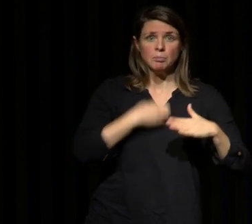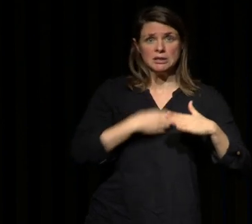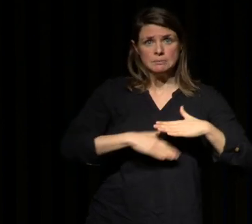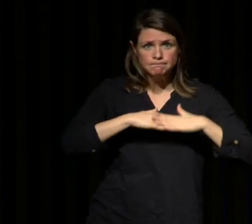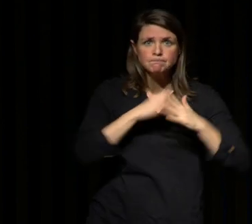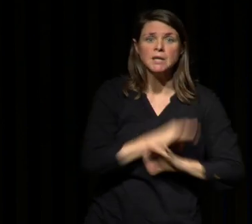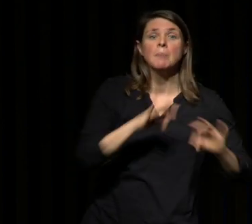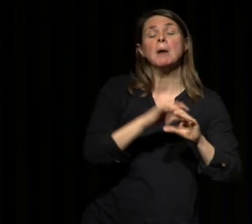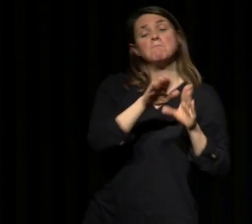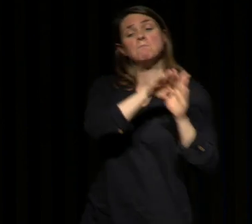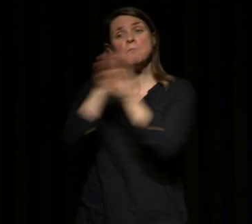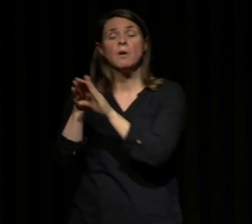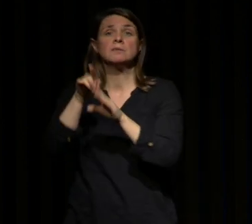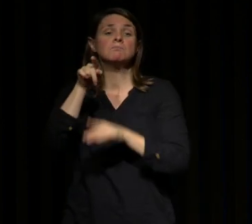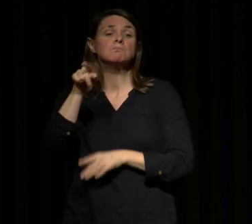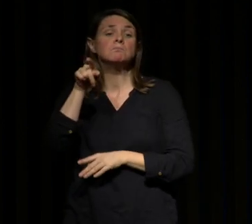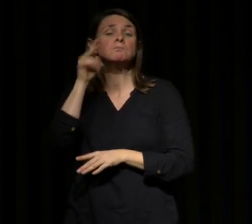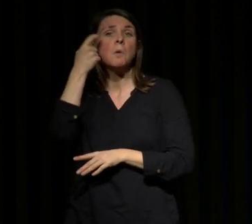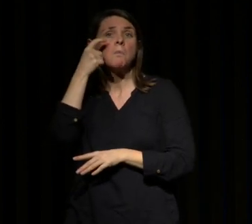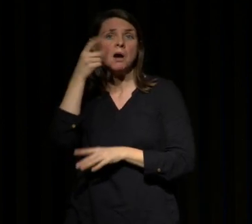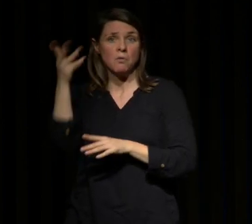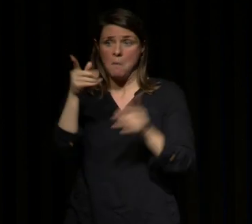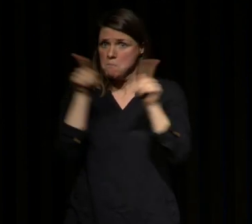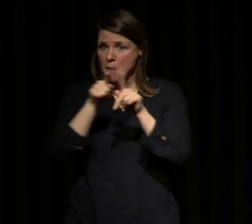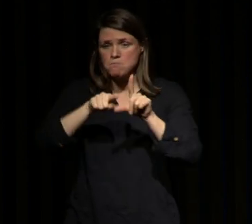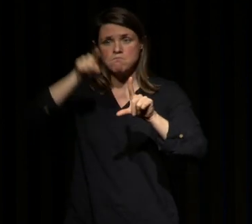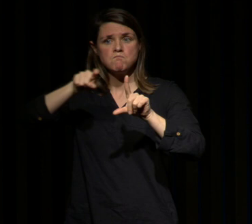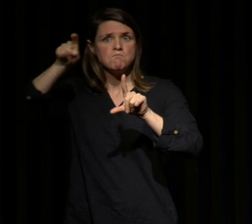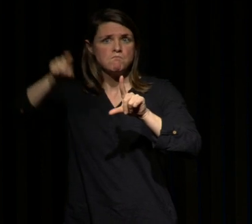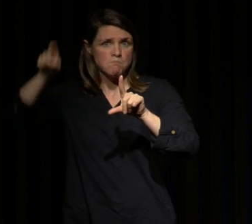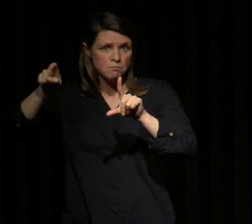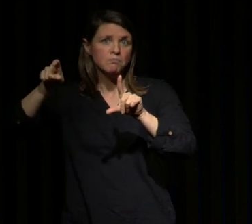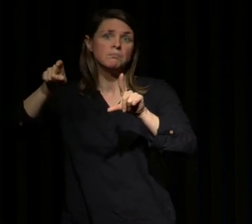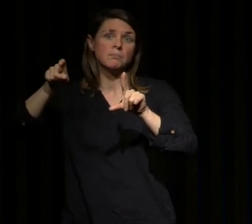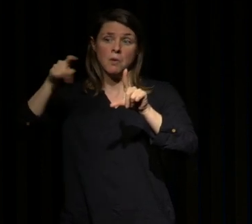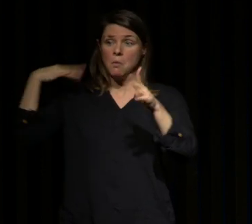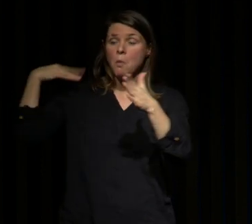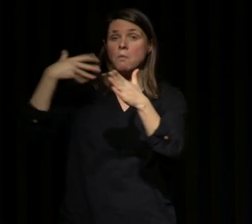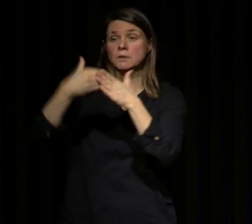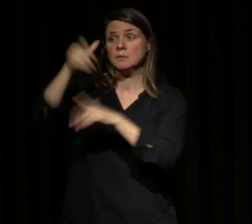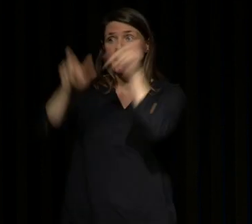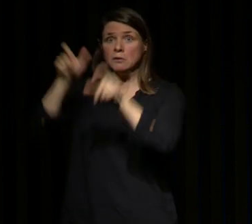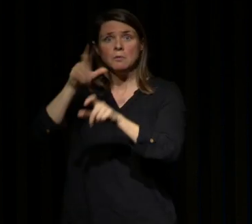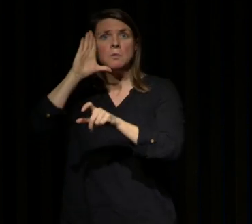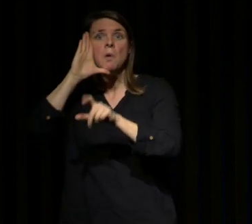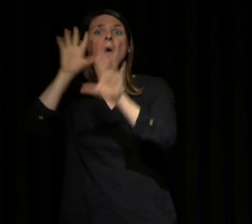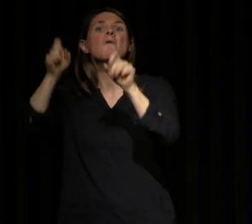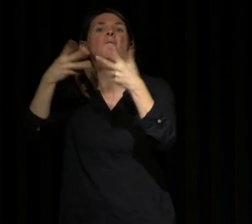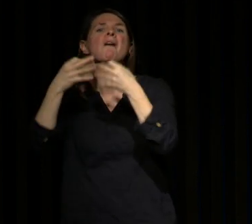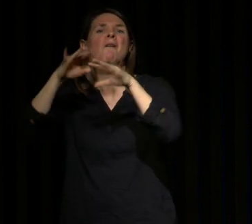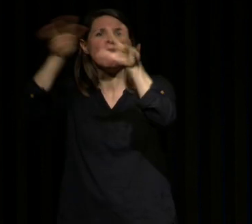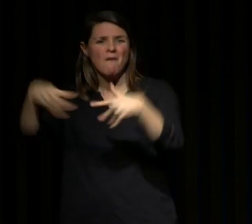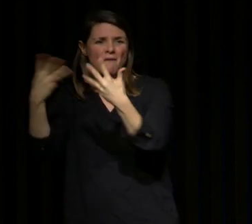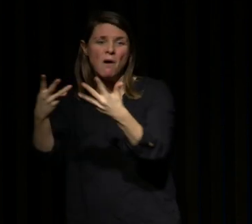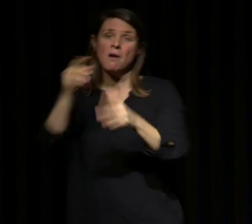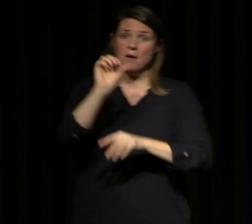Sur la courbe de droite, on voit donc la même courbe dans un contexte où les individus dorment 9 heures. Et si vous prenez la